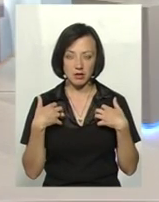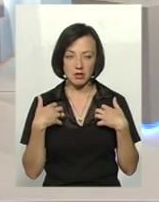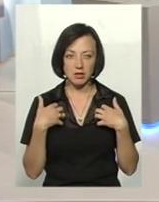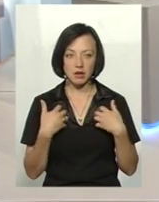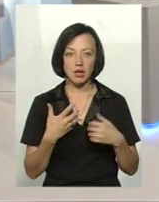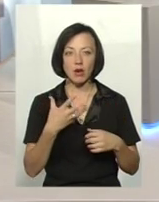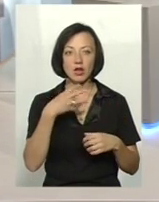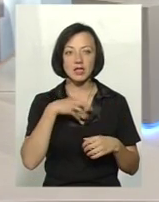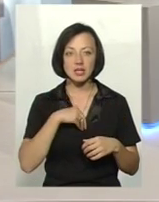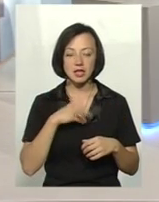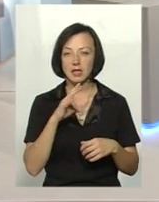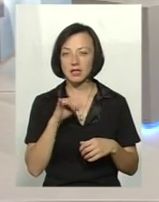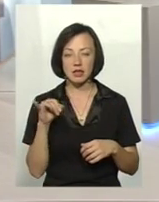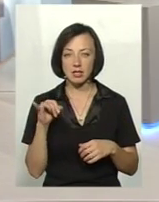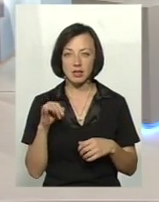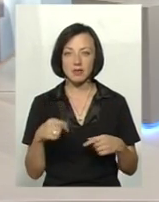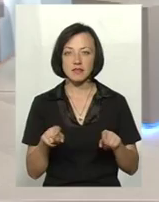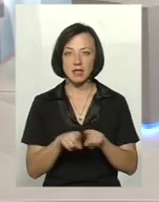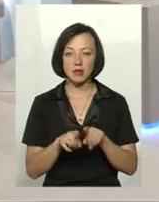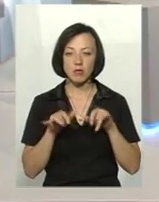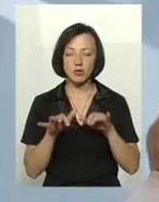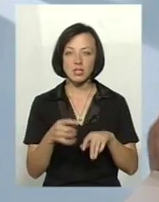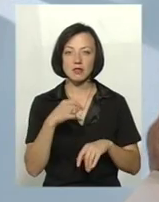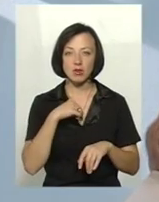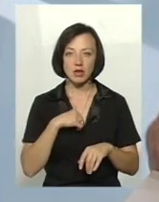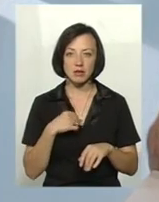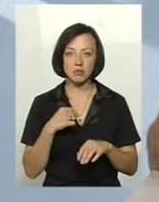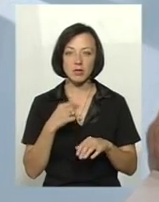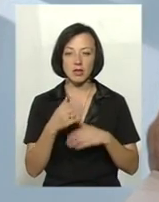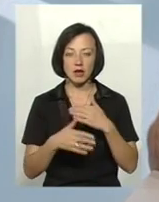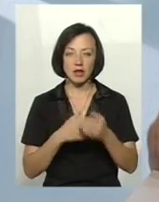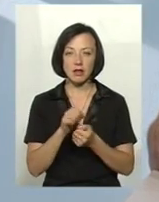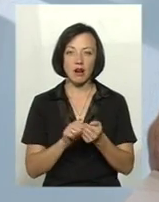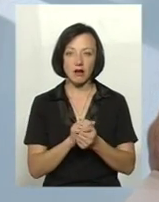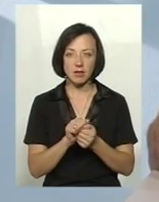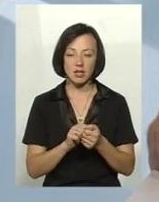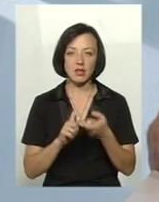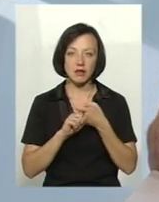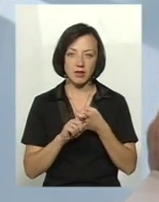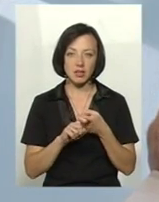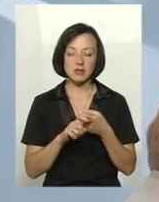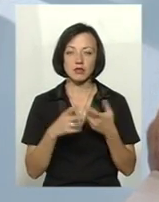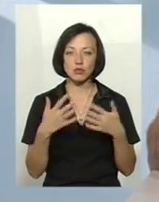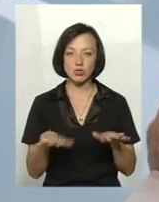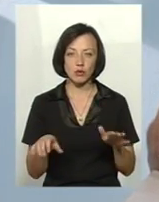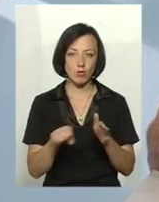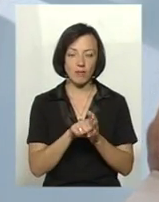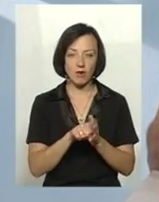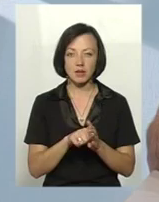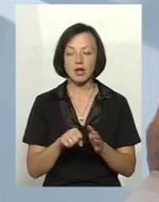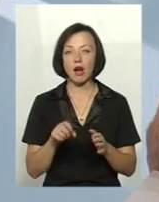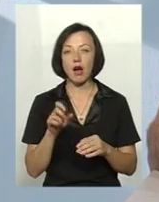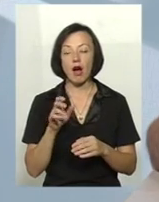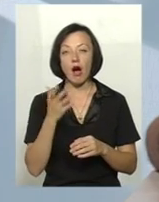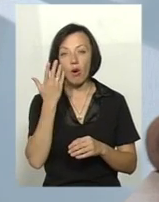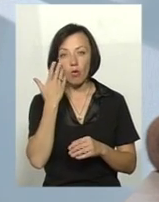Коли з'їла, ні, тому що все-таки процеси в організмі проходять травлення і збудник, гине, він загине.